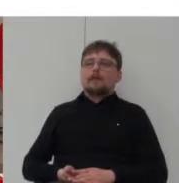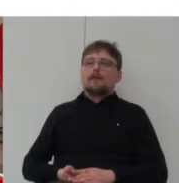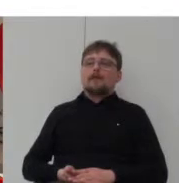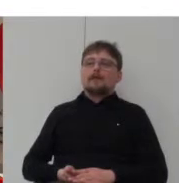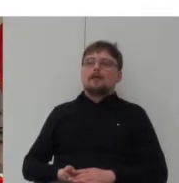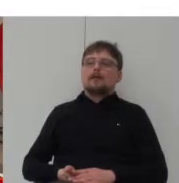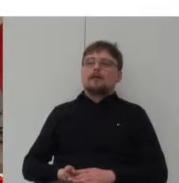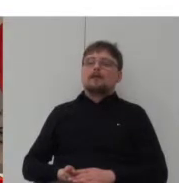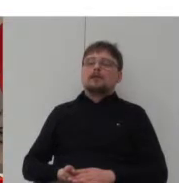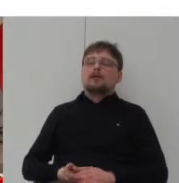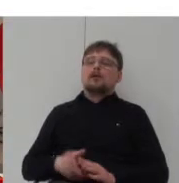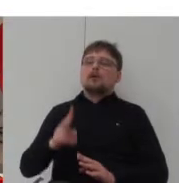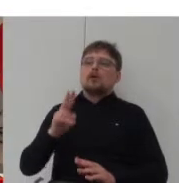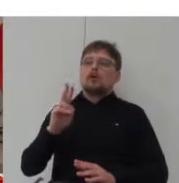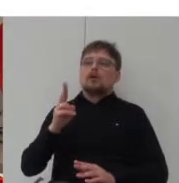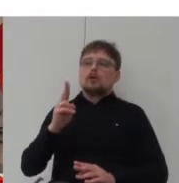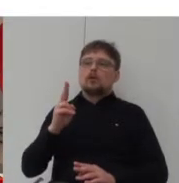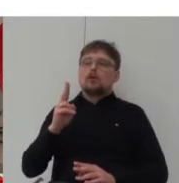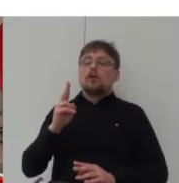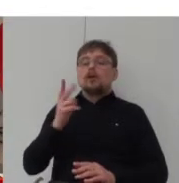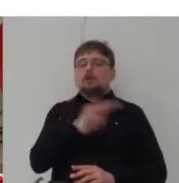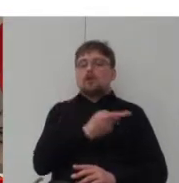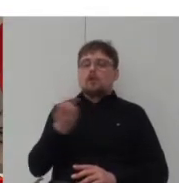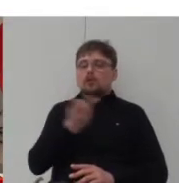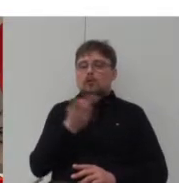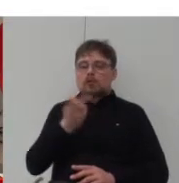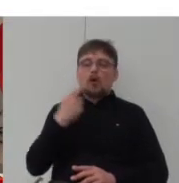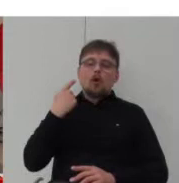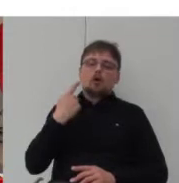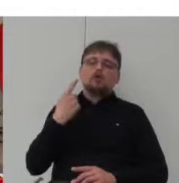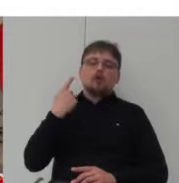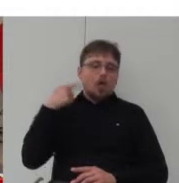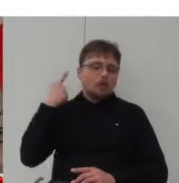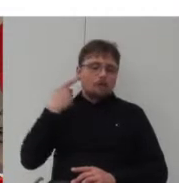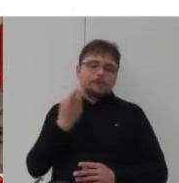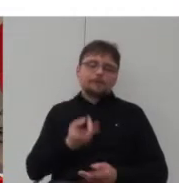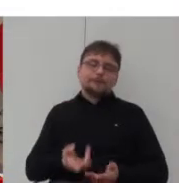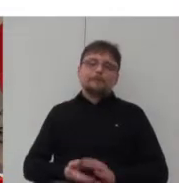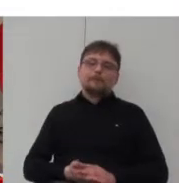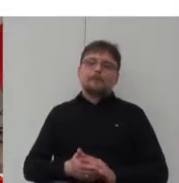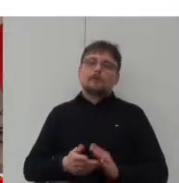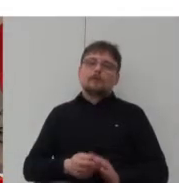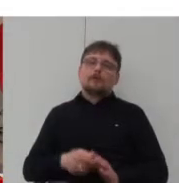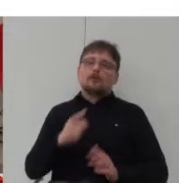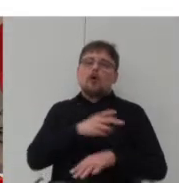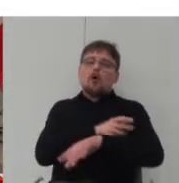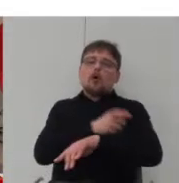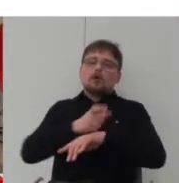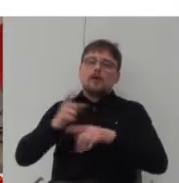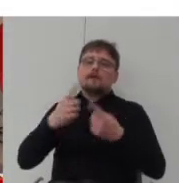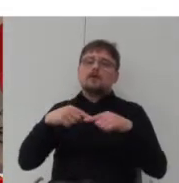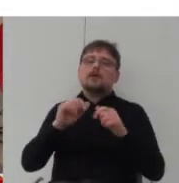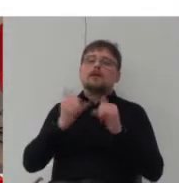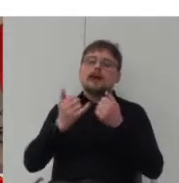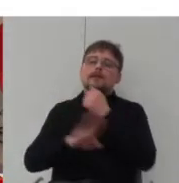i osiedle Green Street Hill w obu przypadkach są to osiedla wykonane w konstrukcji